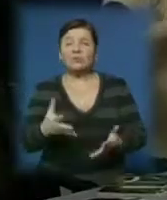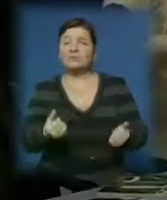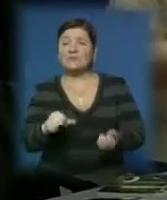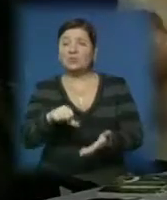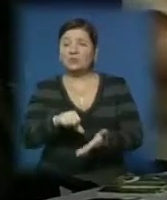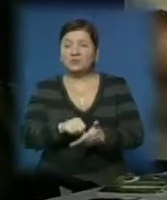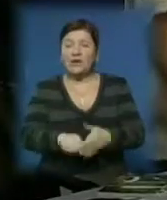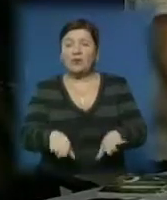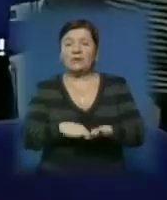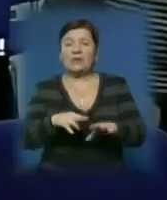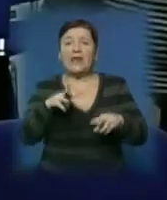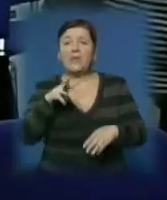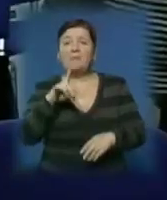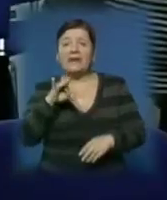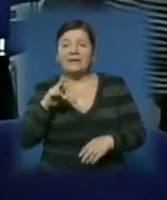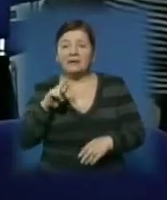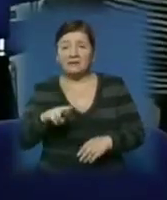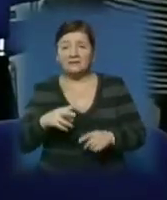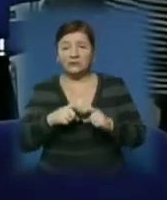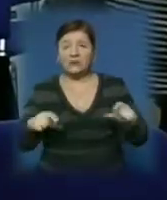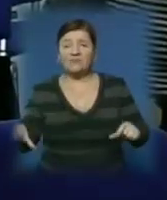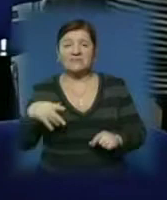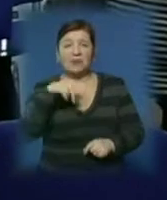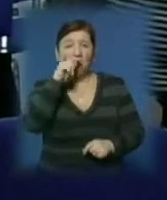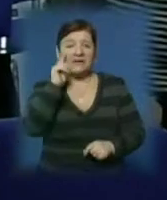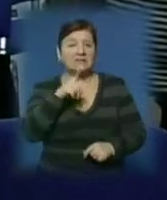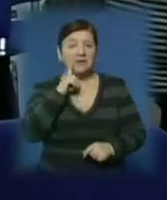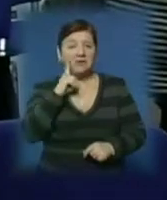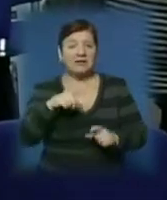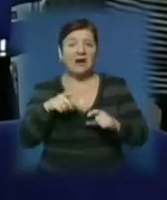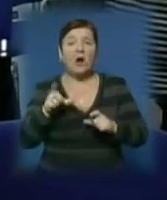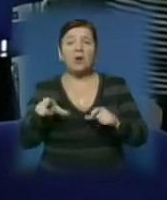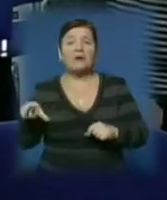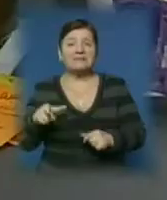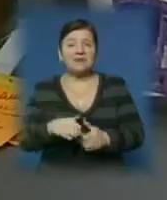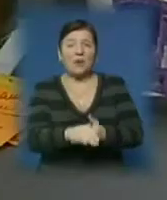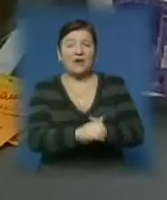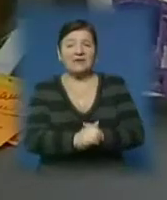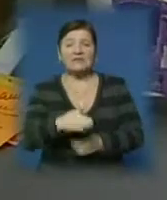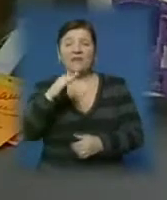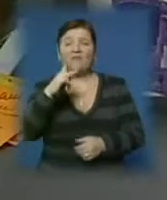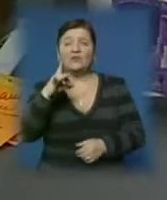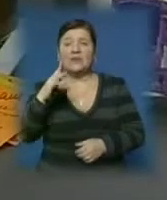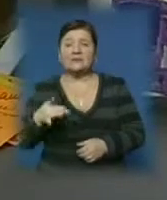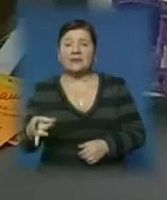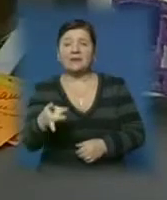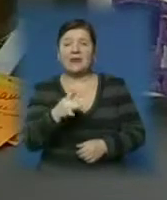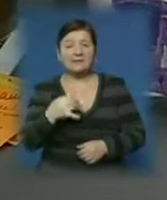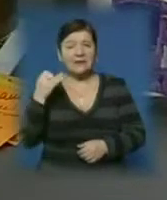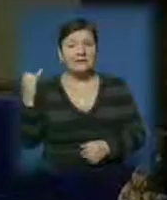першій фрі-медіашколі, котру організувала всеукраїнська молодіжна громадська організація «Фундація регіональних ініціатив».